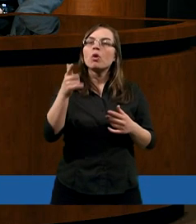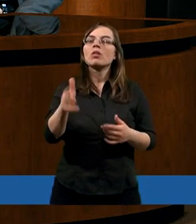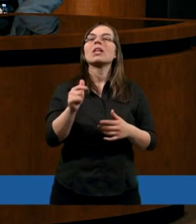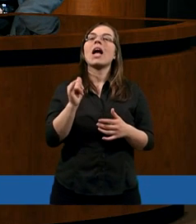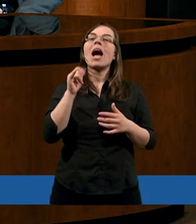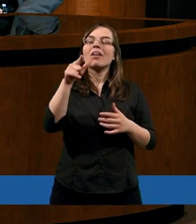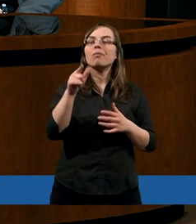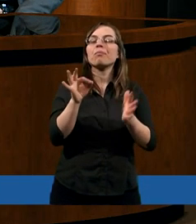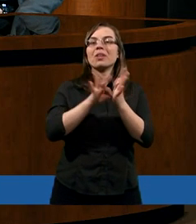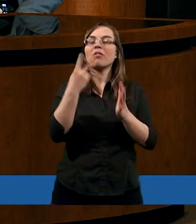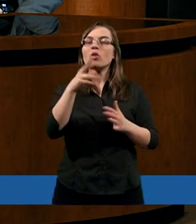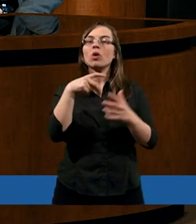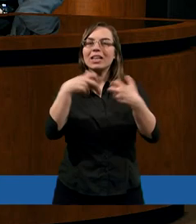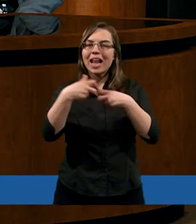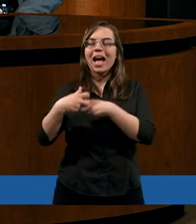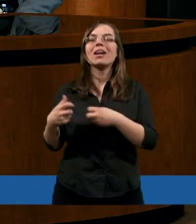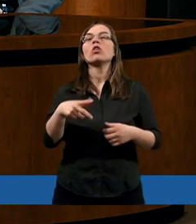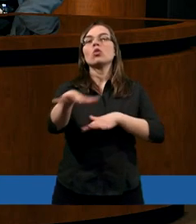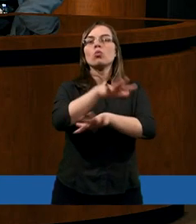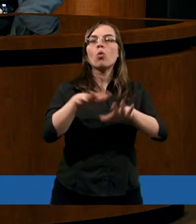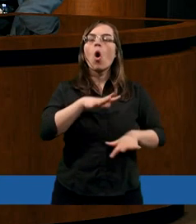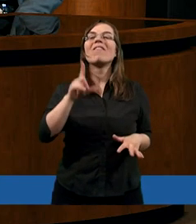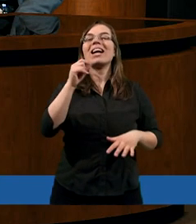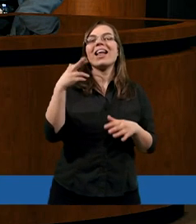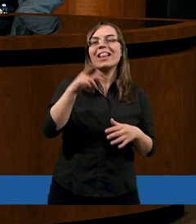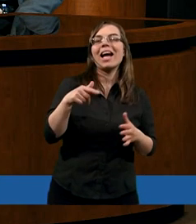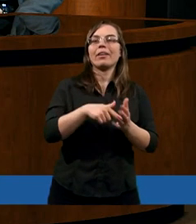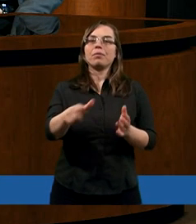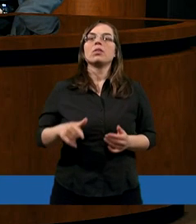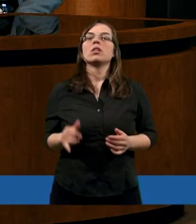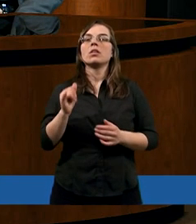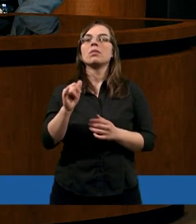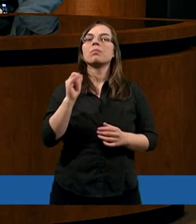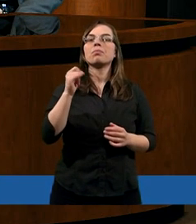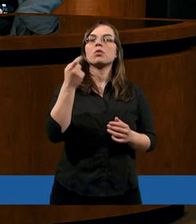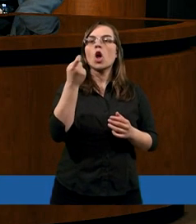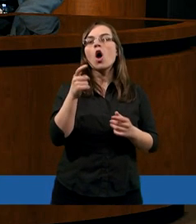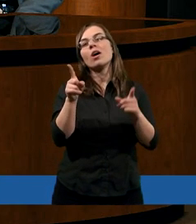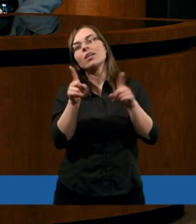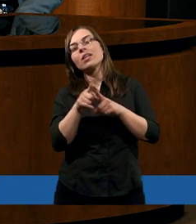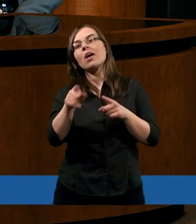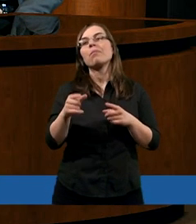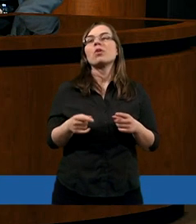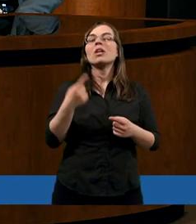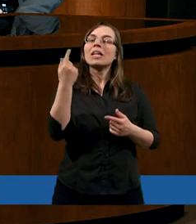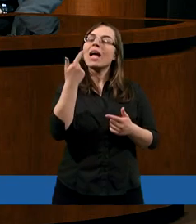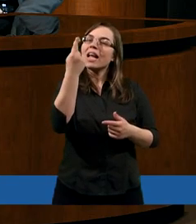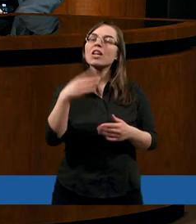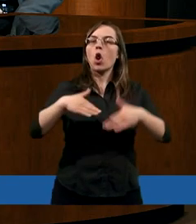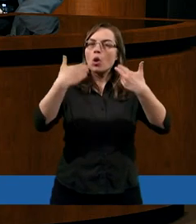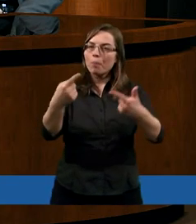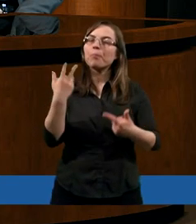połączenie tych dwóch cech tworzy duchowego lidera. Czy jeszcze jakąś cechę? A ja bym dodał jeszcze jedną,